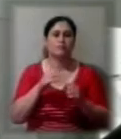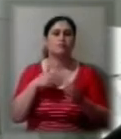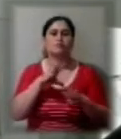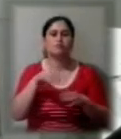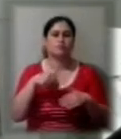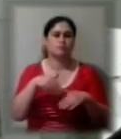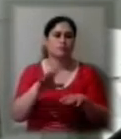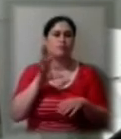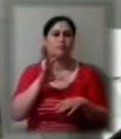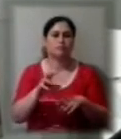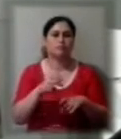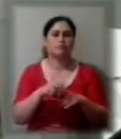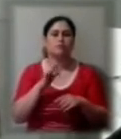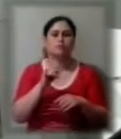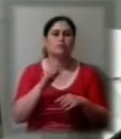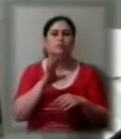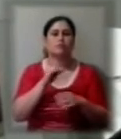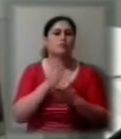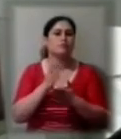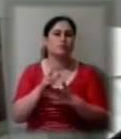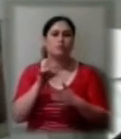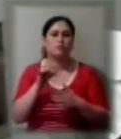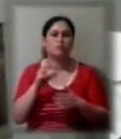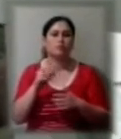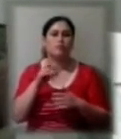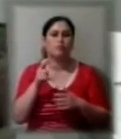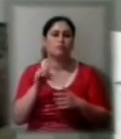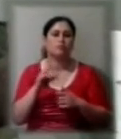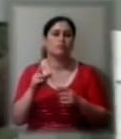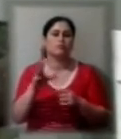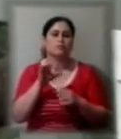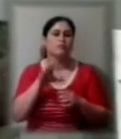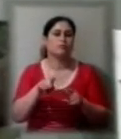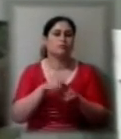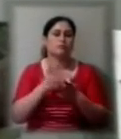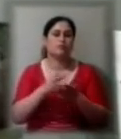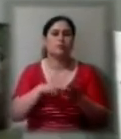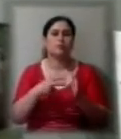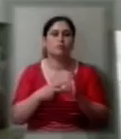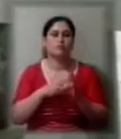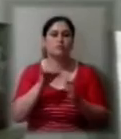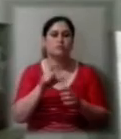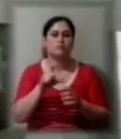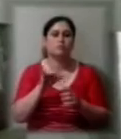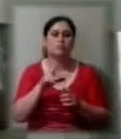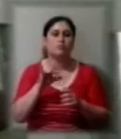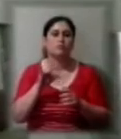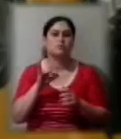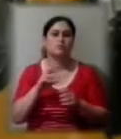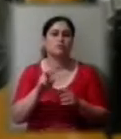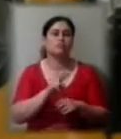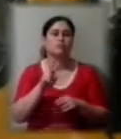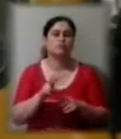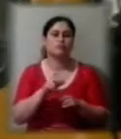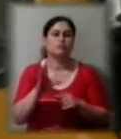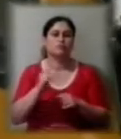«Микільське, Правдіно, Кірове, Ольгівка. Ці автобуси у нас є. Плануємо Кізомис, Олександрівку через дві години. На все очікуємо».